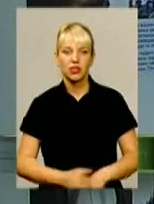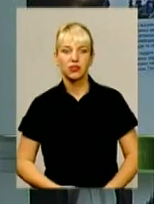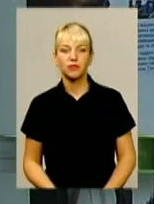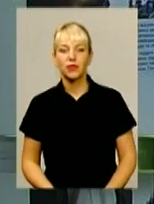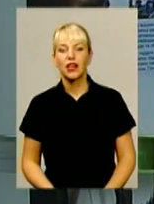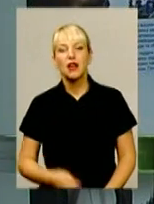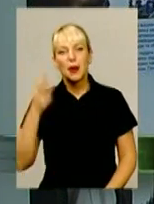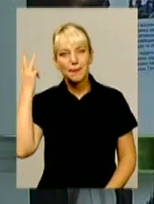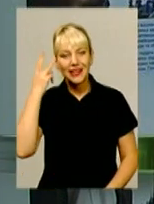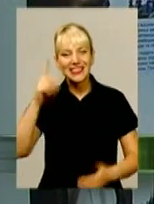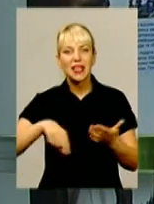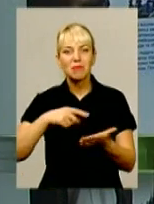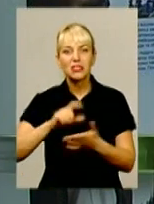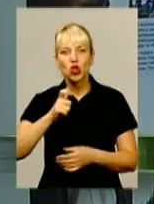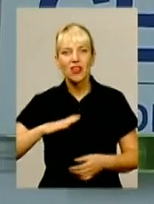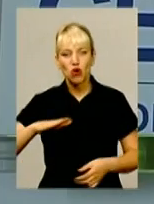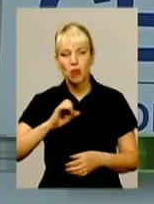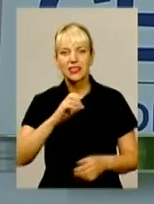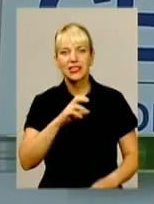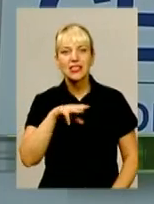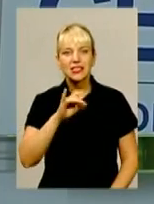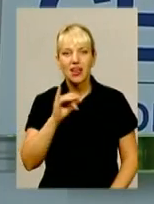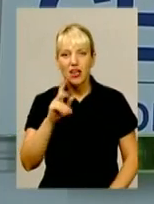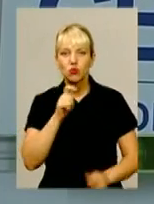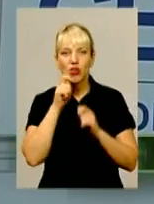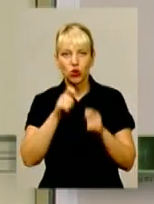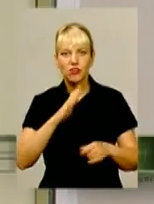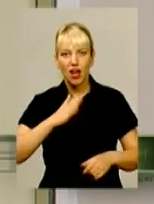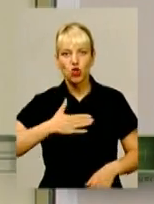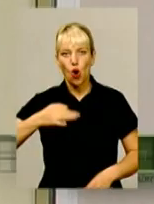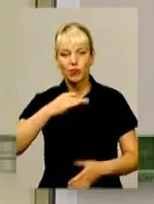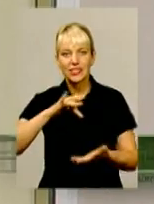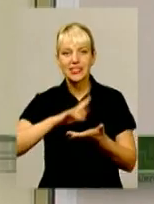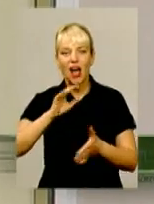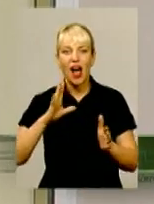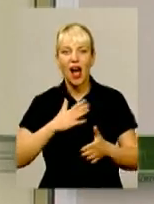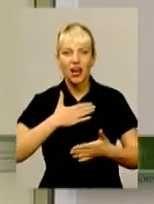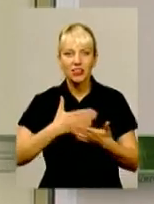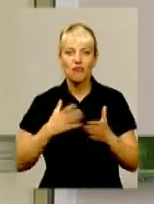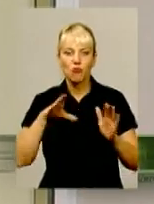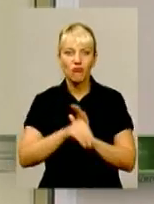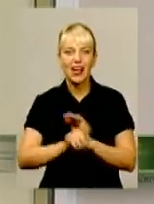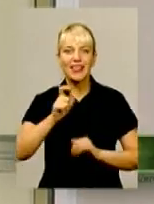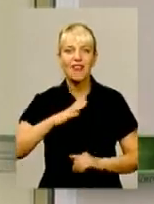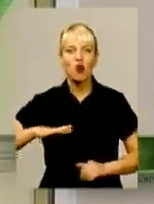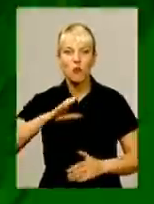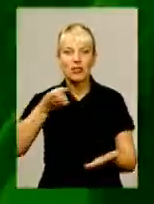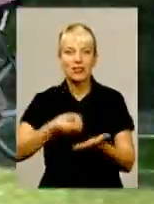Хмельницьке і місто Європейське. У Страсбурзі нагородили наш обласний центр за активне впровадження європейських цінностей.